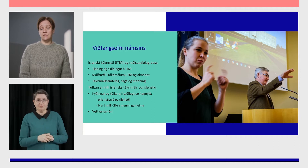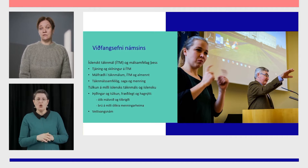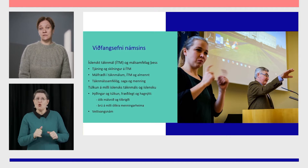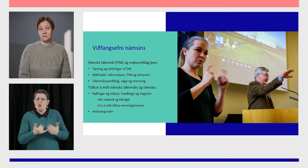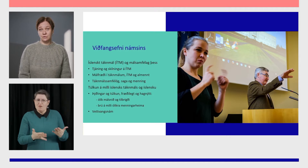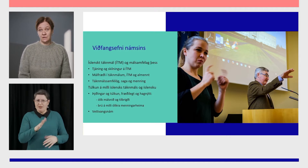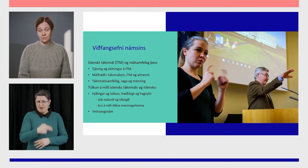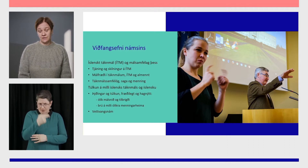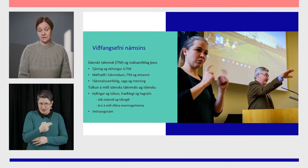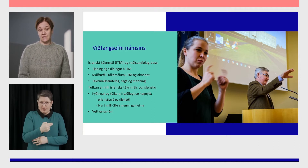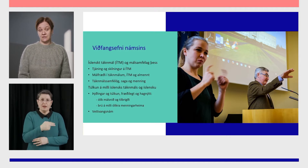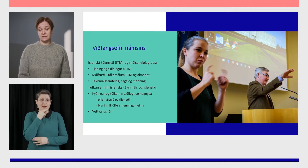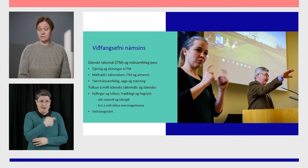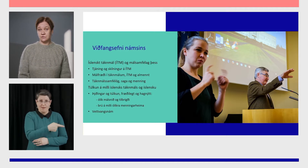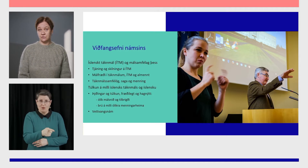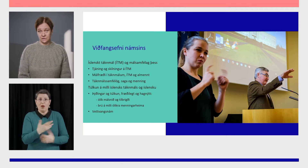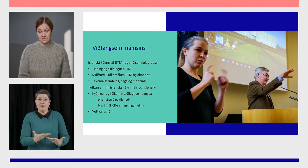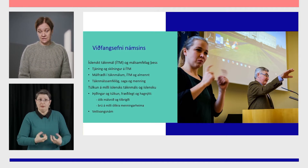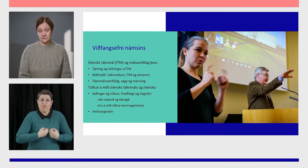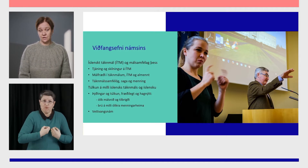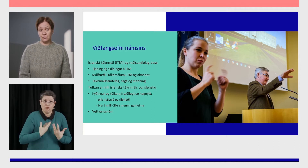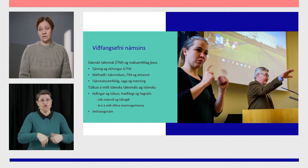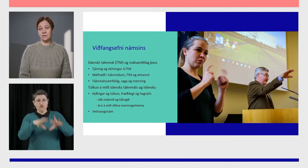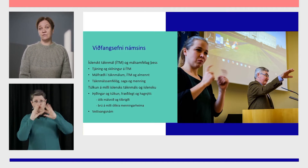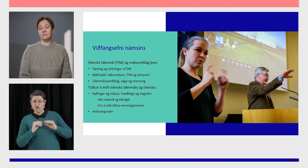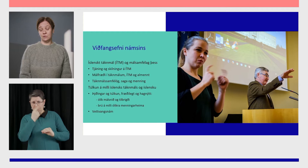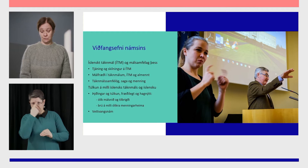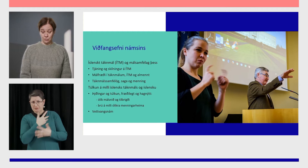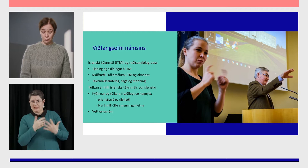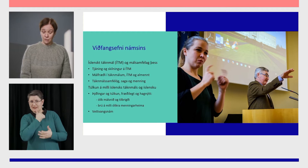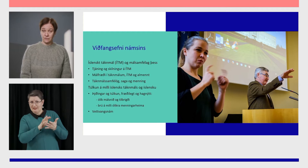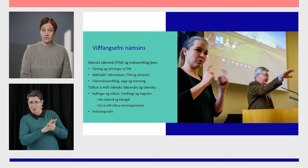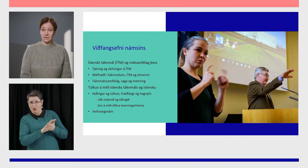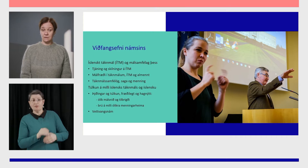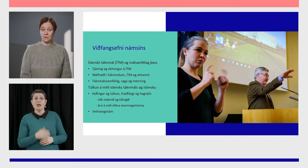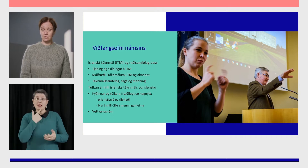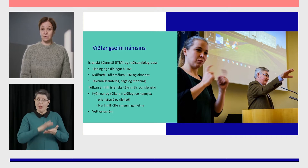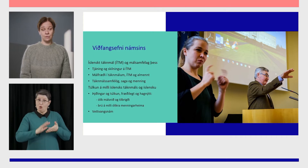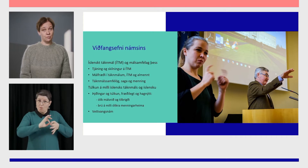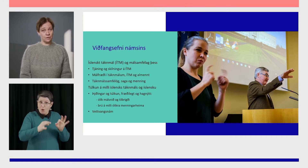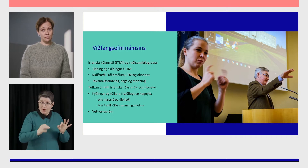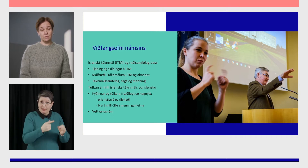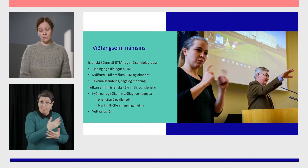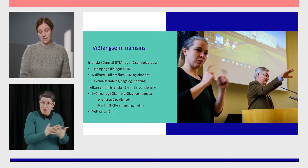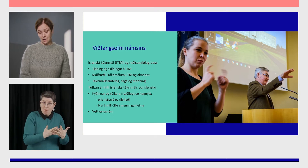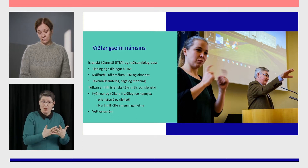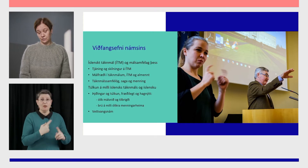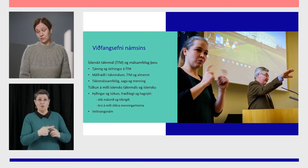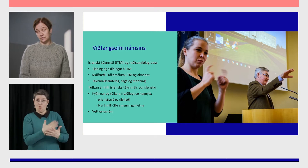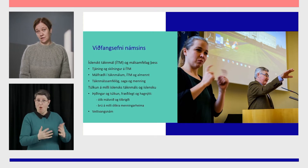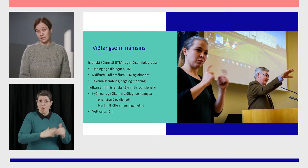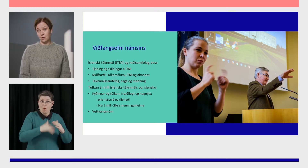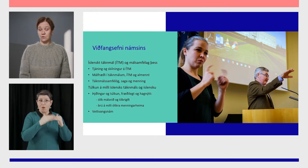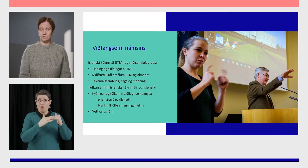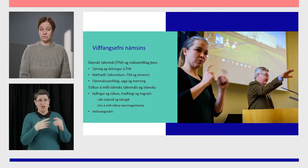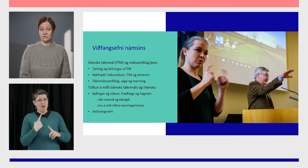auðvitað mikilvægt að nefndur náu bæði að tjá sig og skilja íslenska tækmálið. Við fjöldum um málfræði í málunu, uppbyggingumála, af hverju